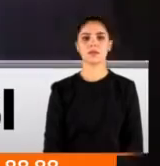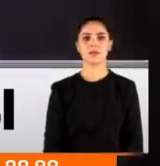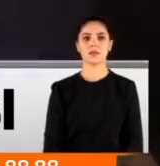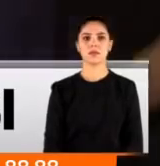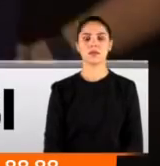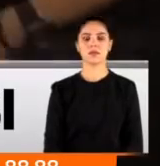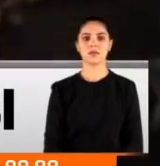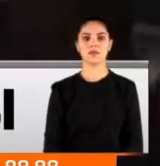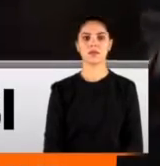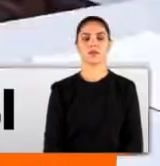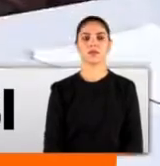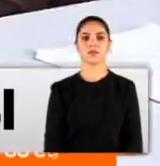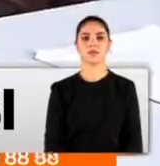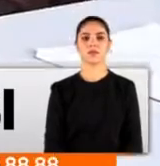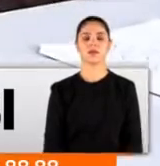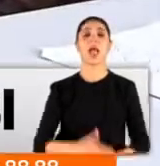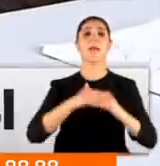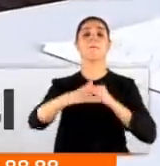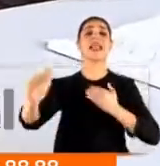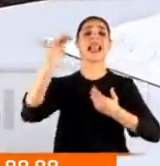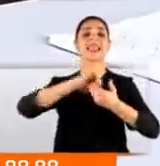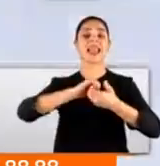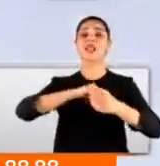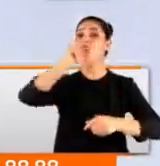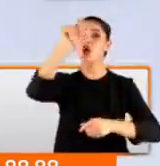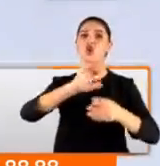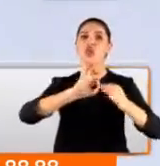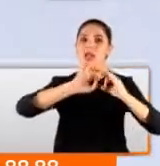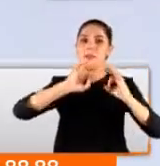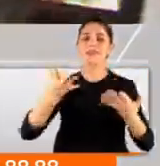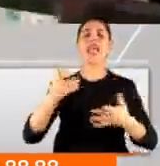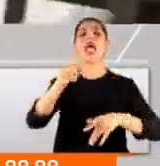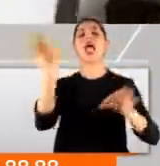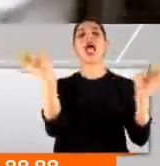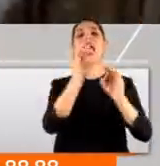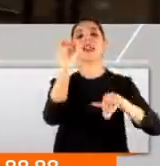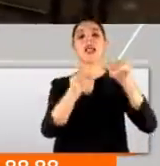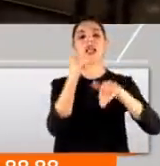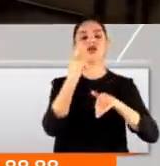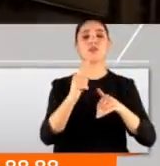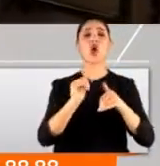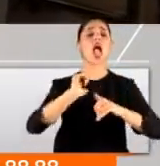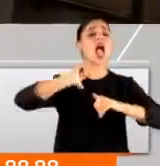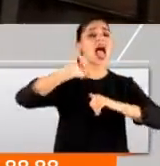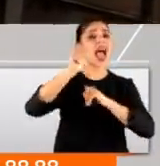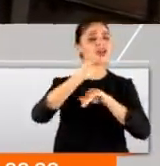başvurursun. Millet İttifakı'nın gündemi yine erken seçim. Geçen her gün